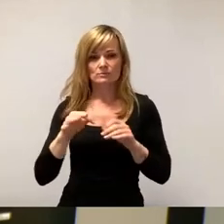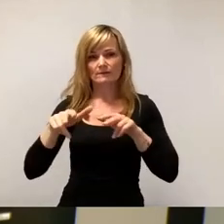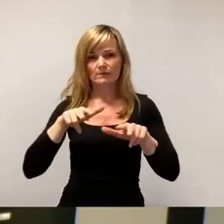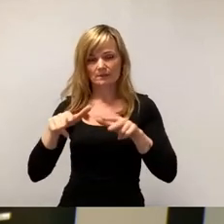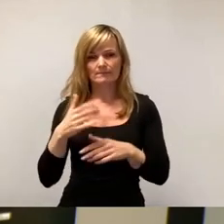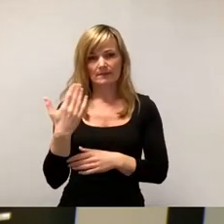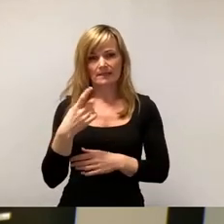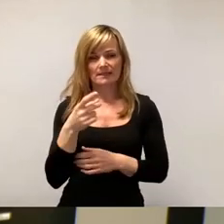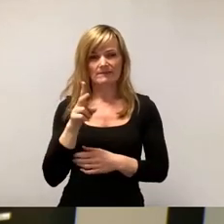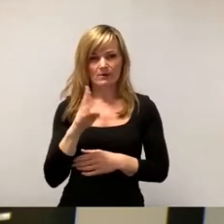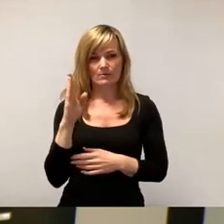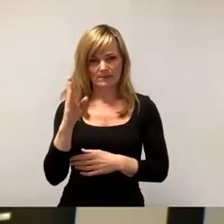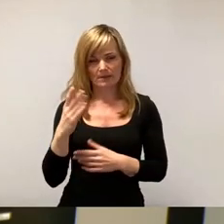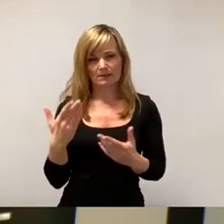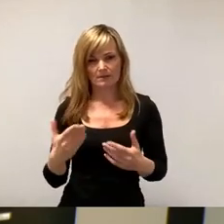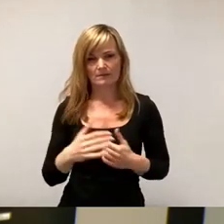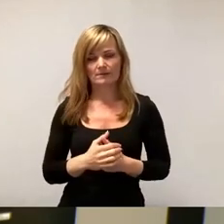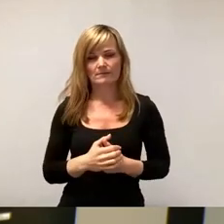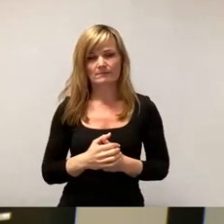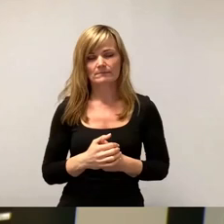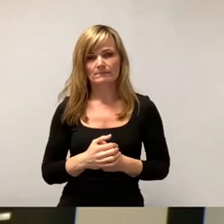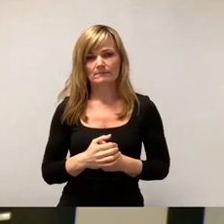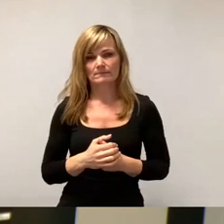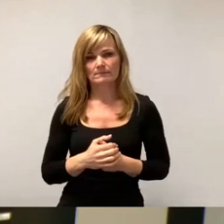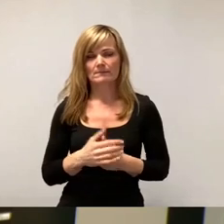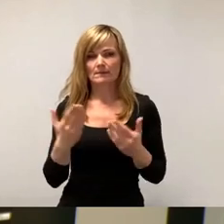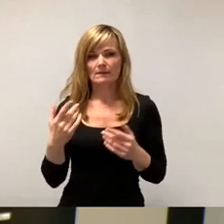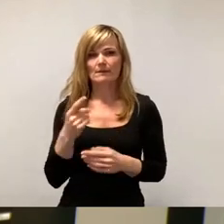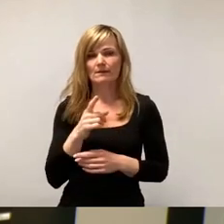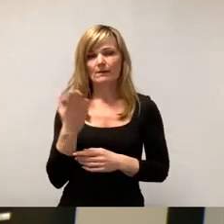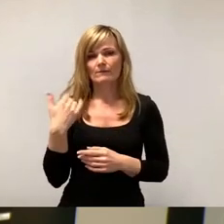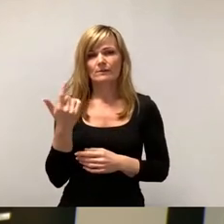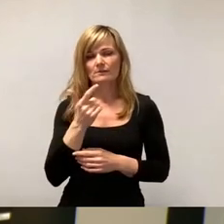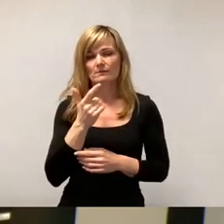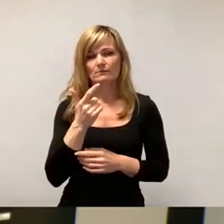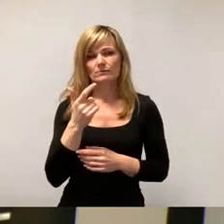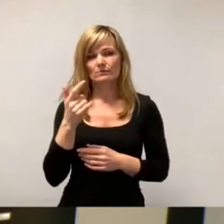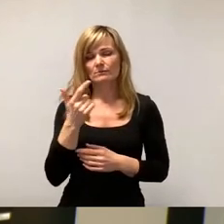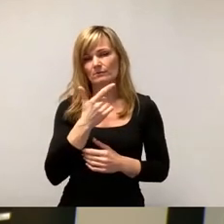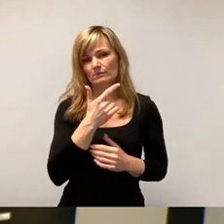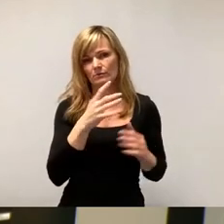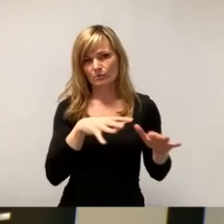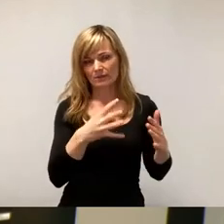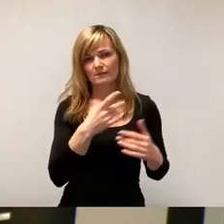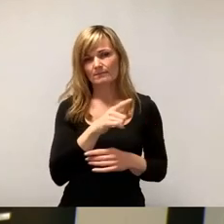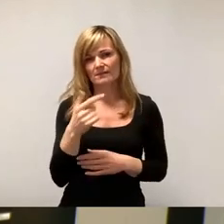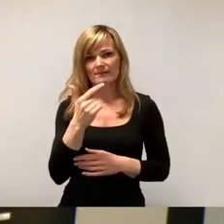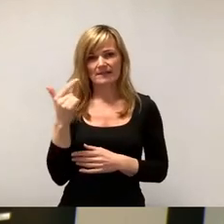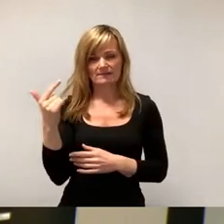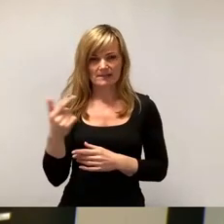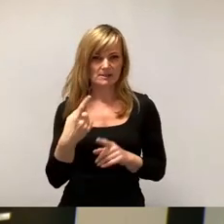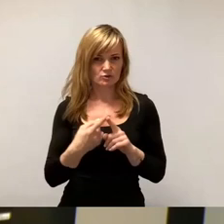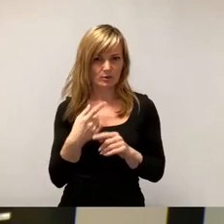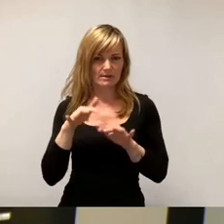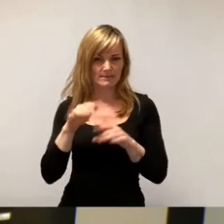Die DVB hat von 1999 bis 2022 Steuergelder, also Fördermittel, 611 Millionen